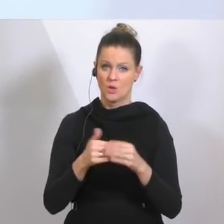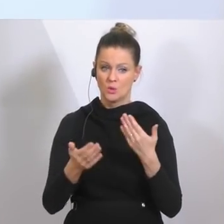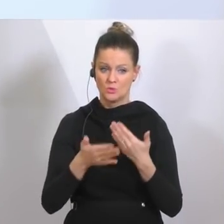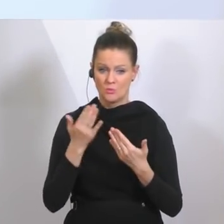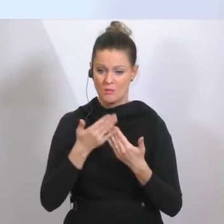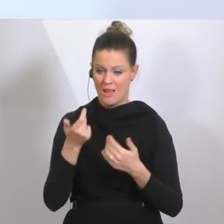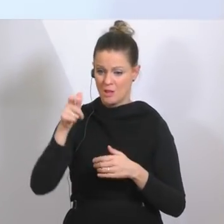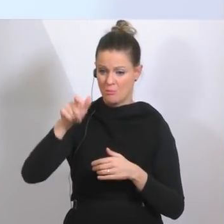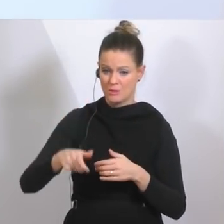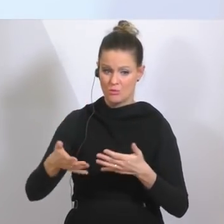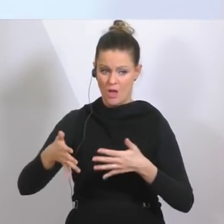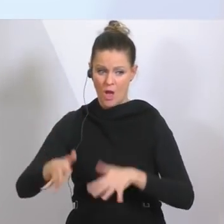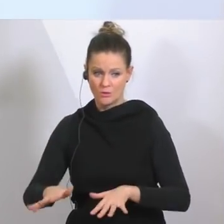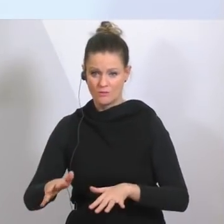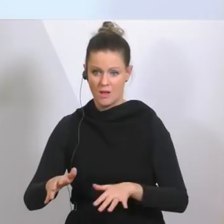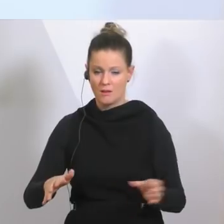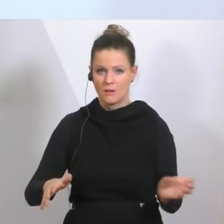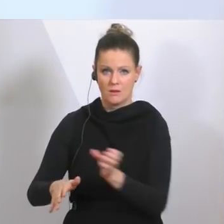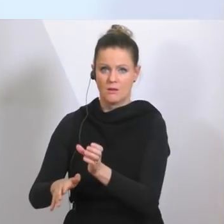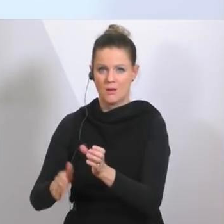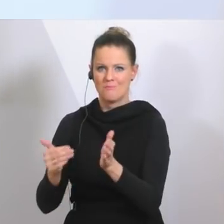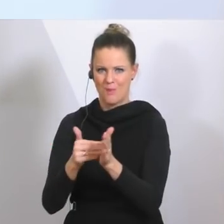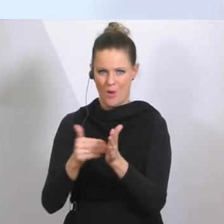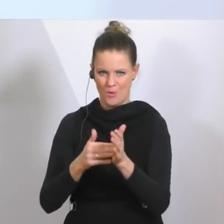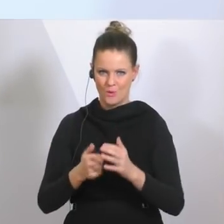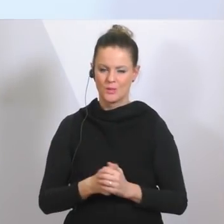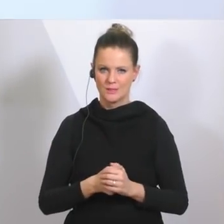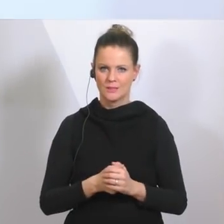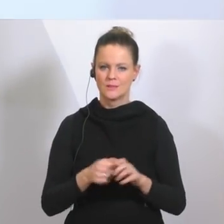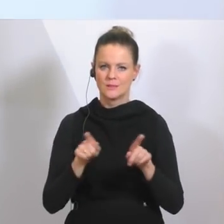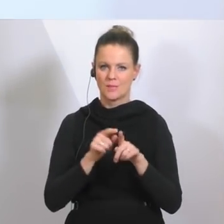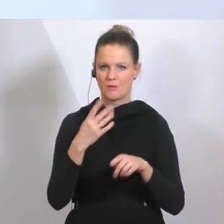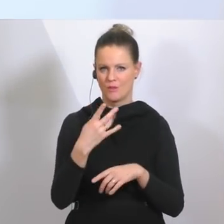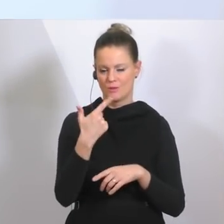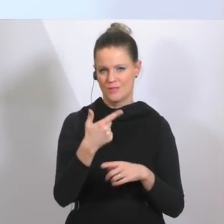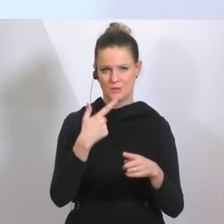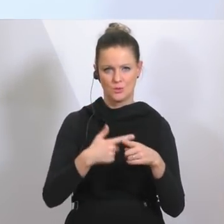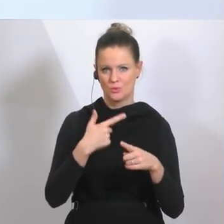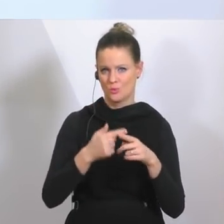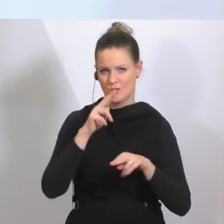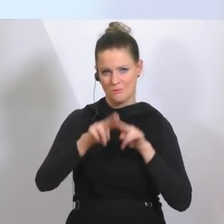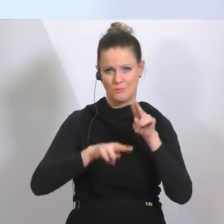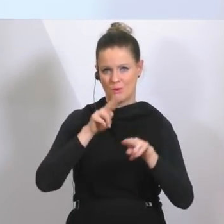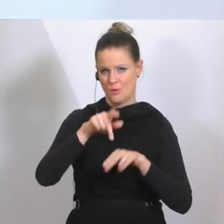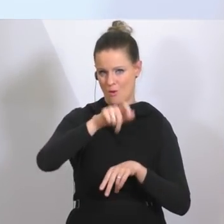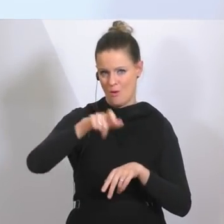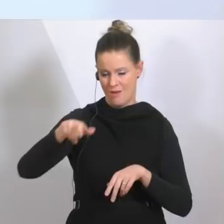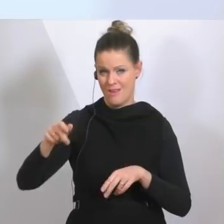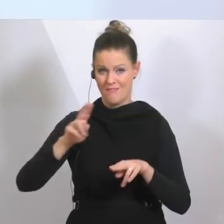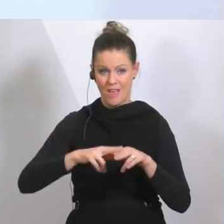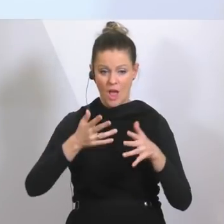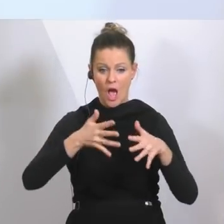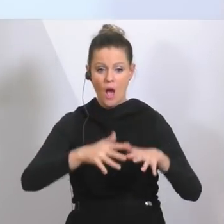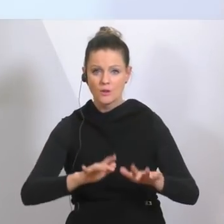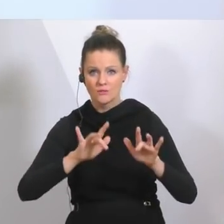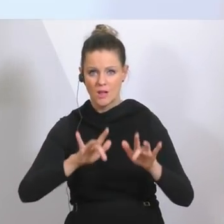ausfällt. Das muss garantiert sein und dasselbe gilt für die 24-Stunden-Betreuerinnen, wenn es hier zu einem Ausfall